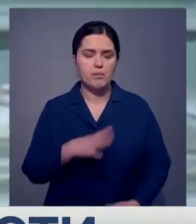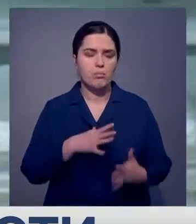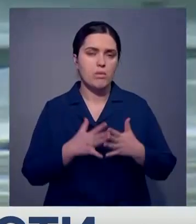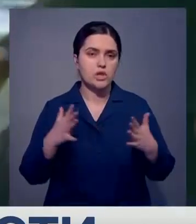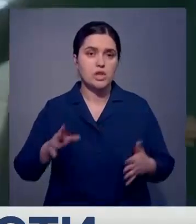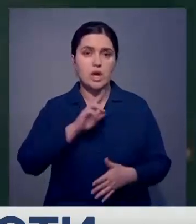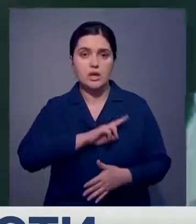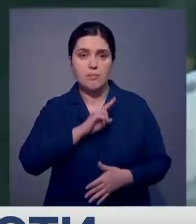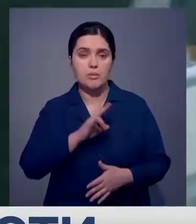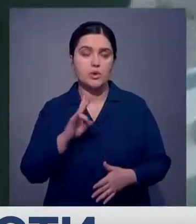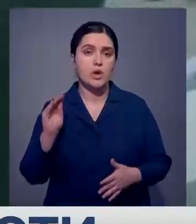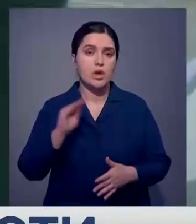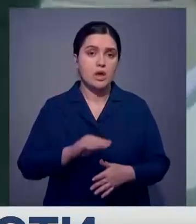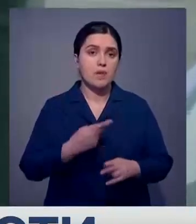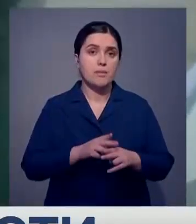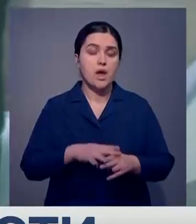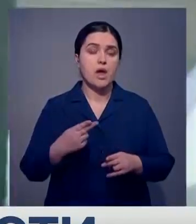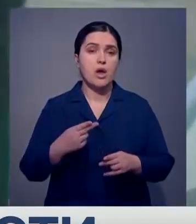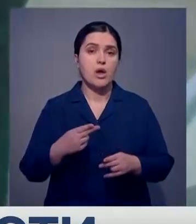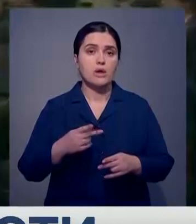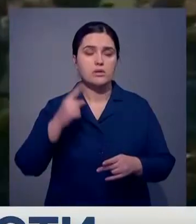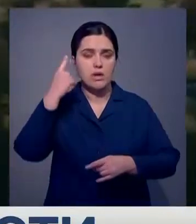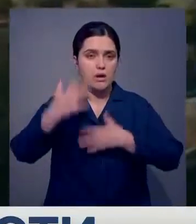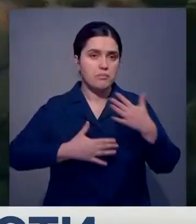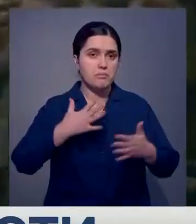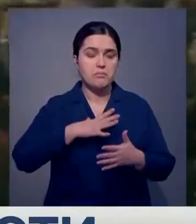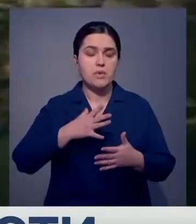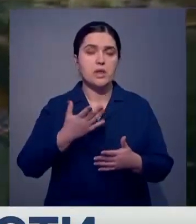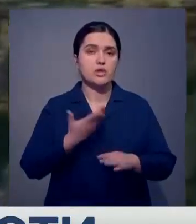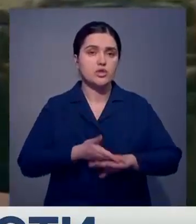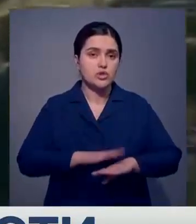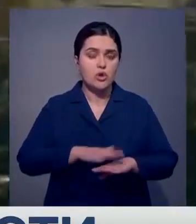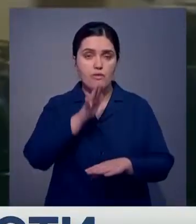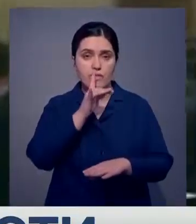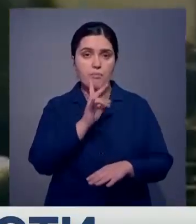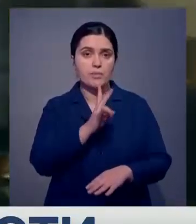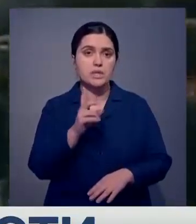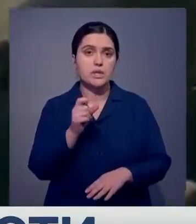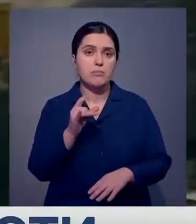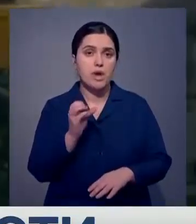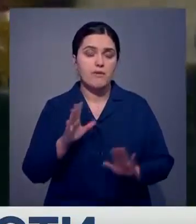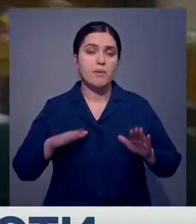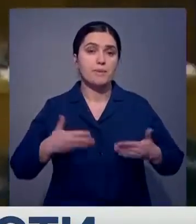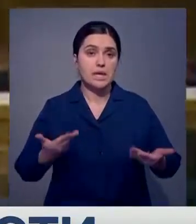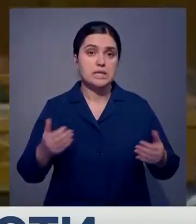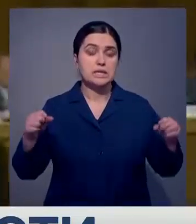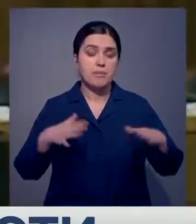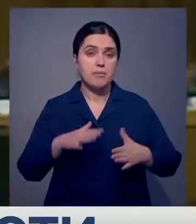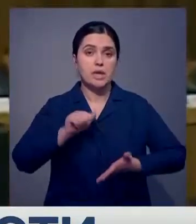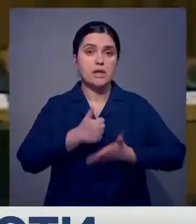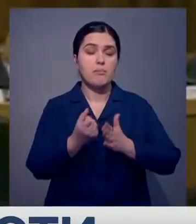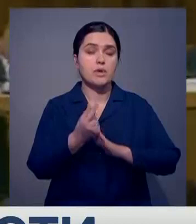работа – заложить фундамент новой страны в условиях хаоса и неопределенности. Тогда Нарсултан Назарбаев предлагает собраться главам 11